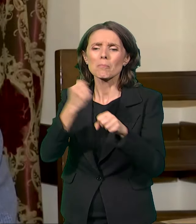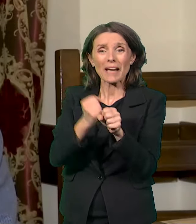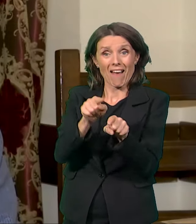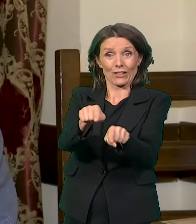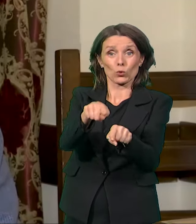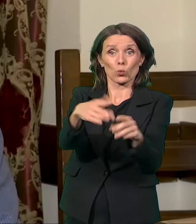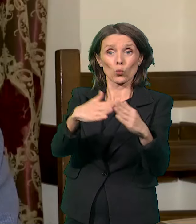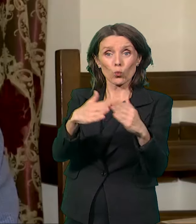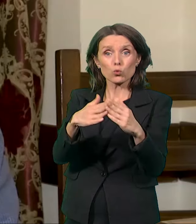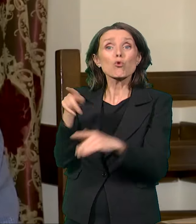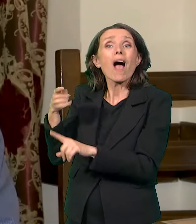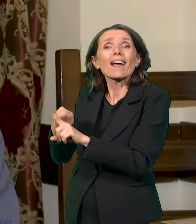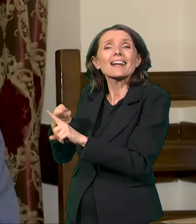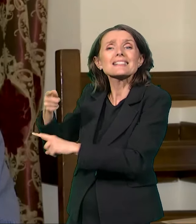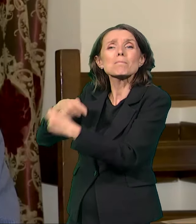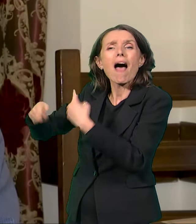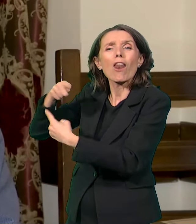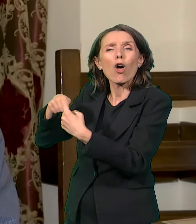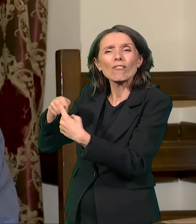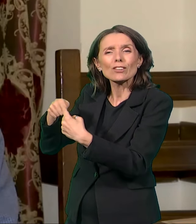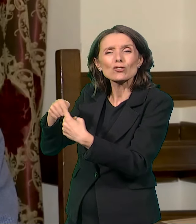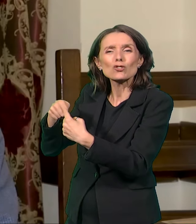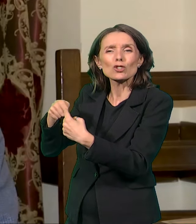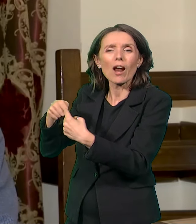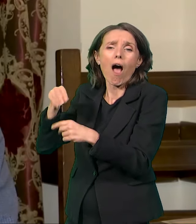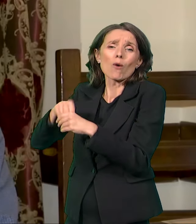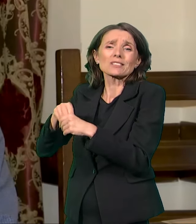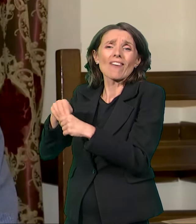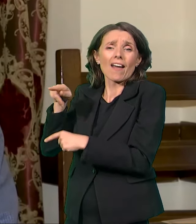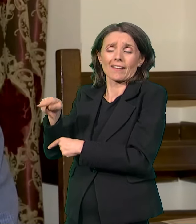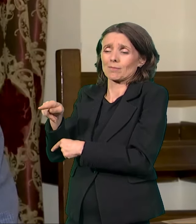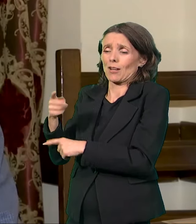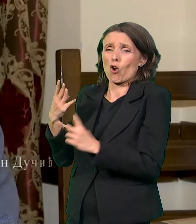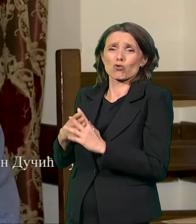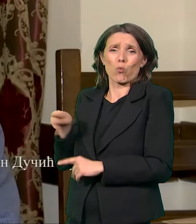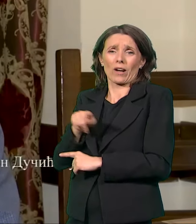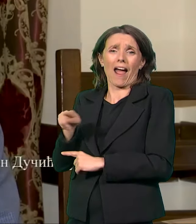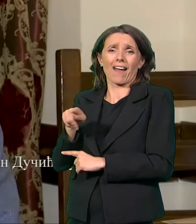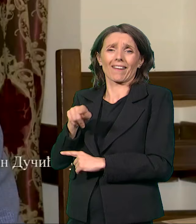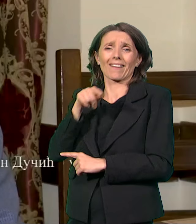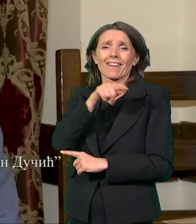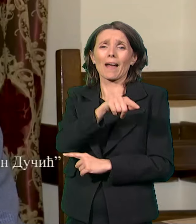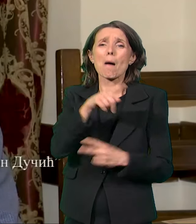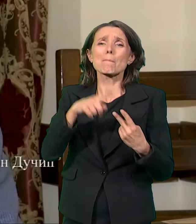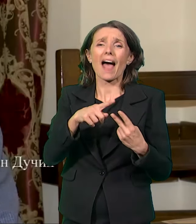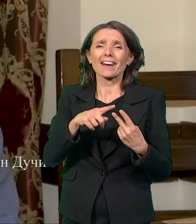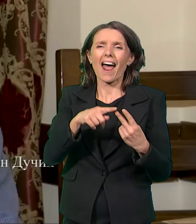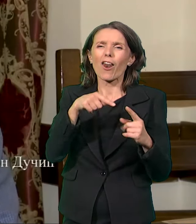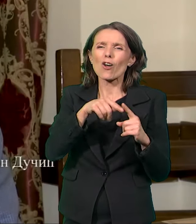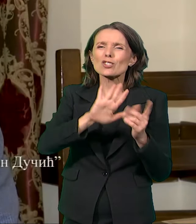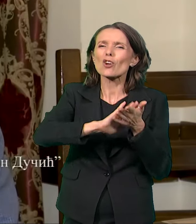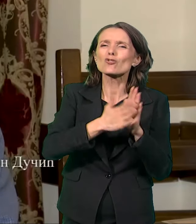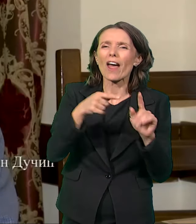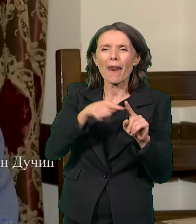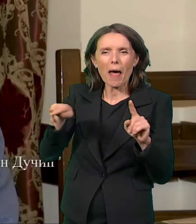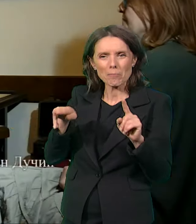Krsmanovići, odnosno šurači, je li tako, Paranosa i počeo je i